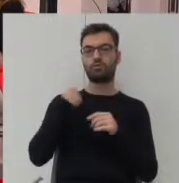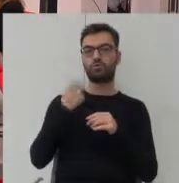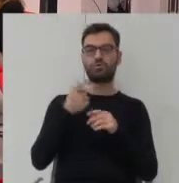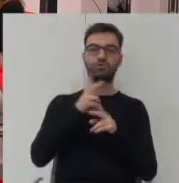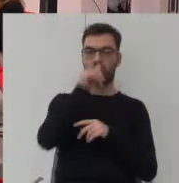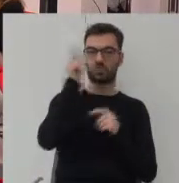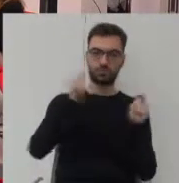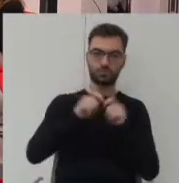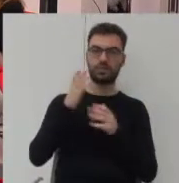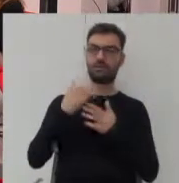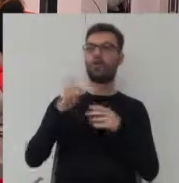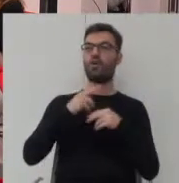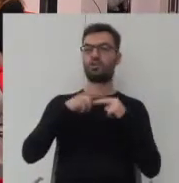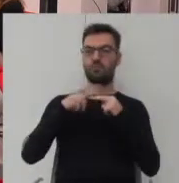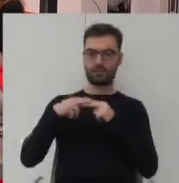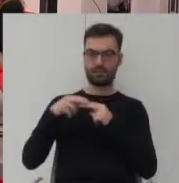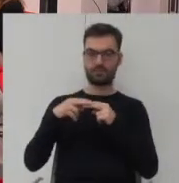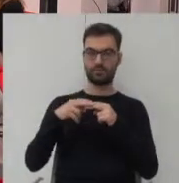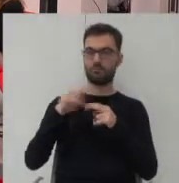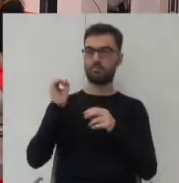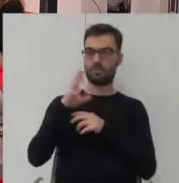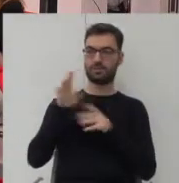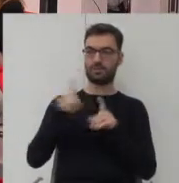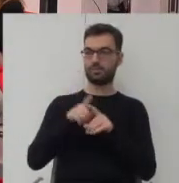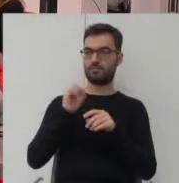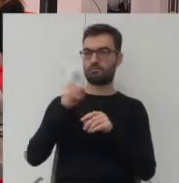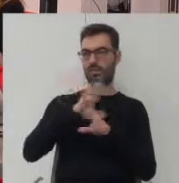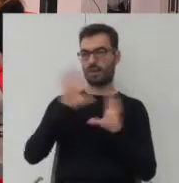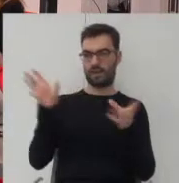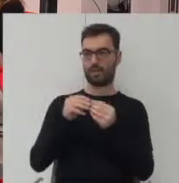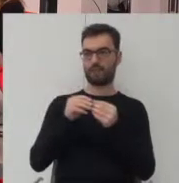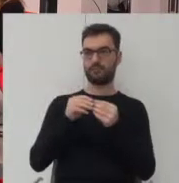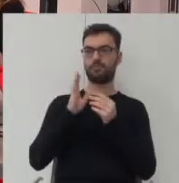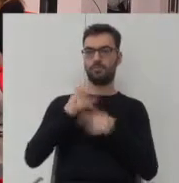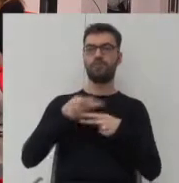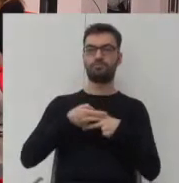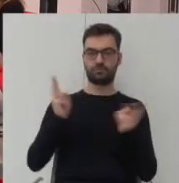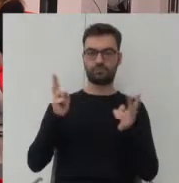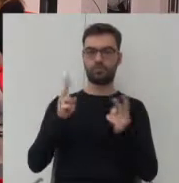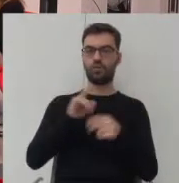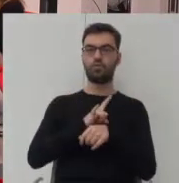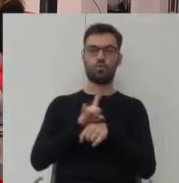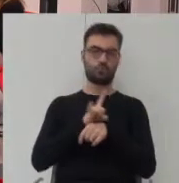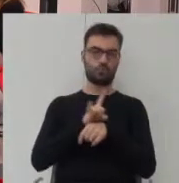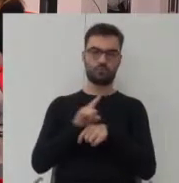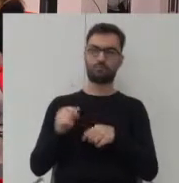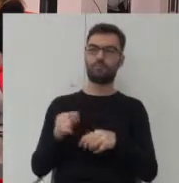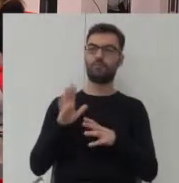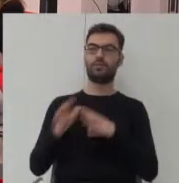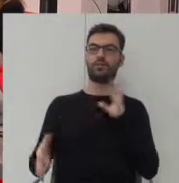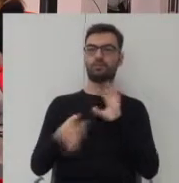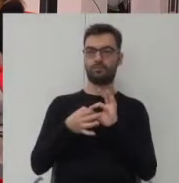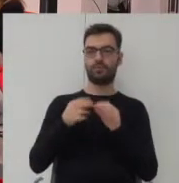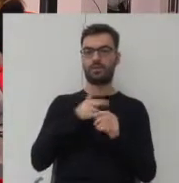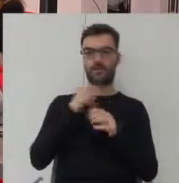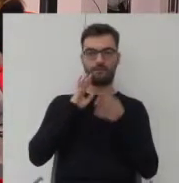zmontowane prezentacje chyba w tym momencie też nawet z prezentacjami Państwa będą dostępne na kanale YouTube, który też podlinkujemy na naszego